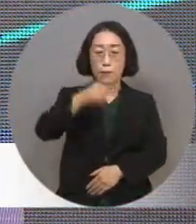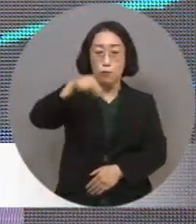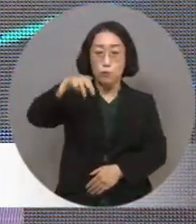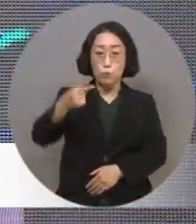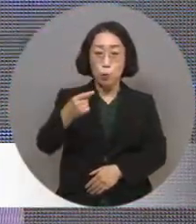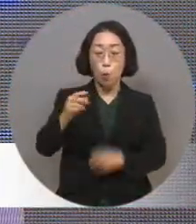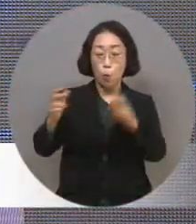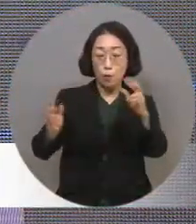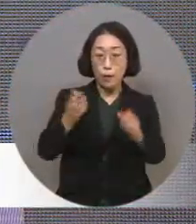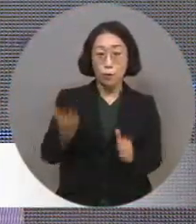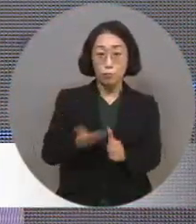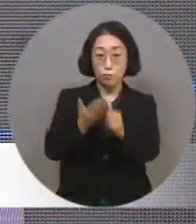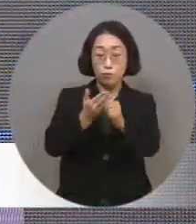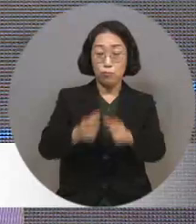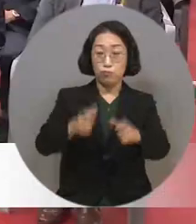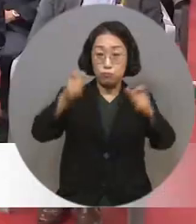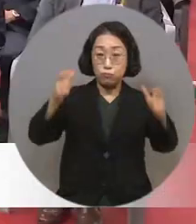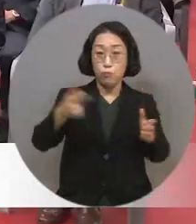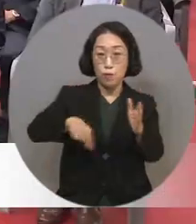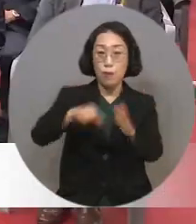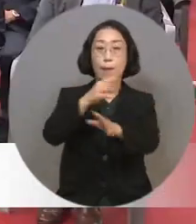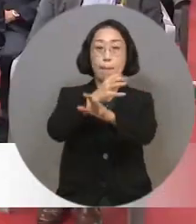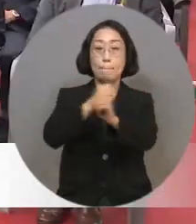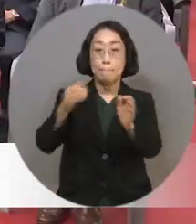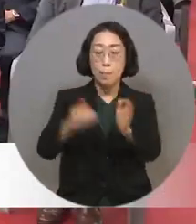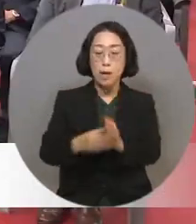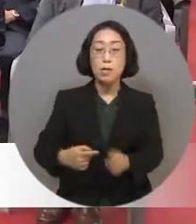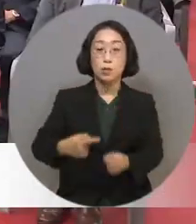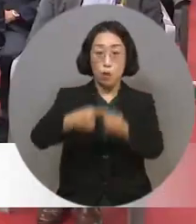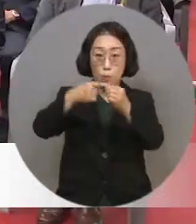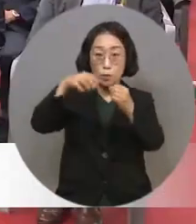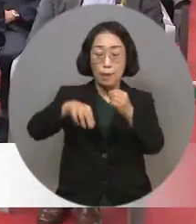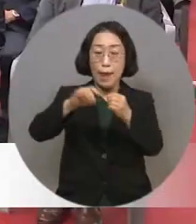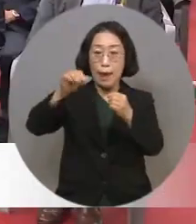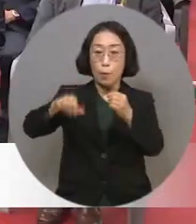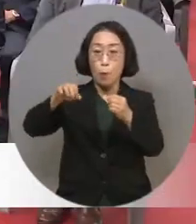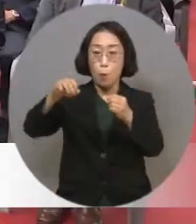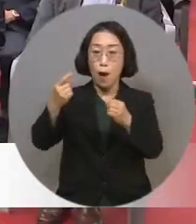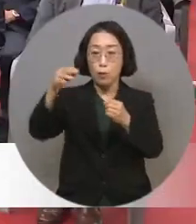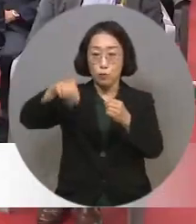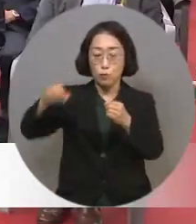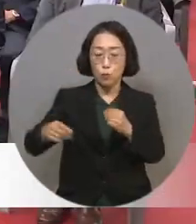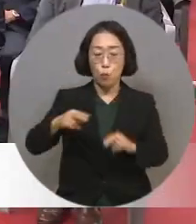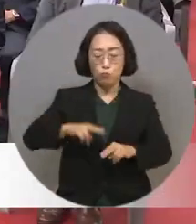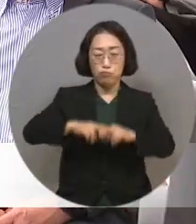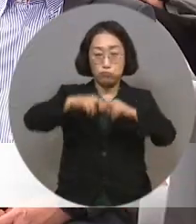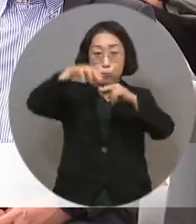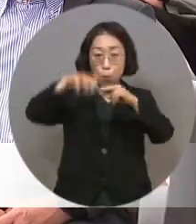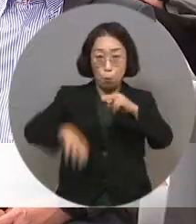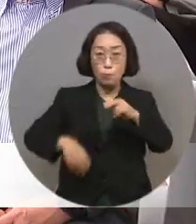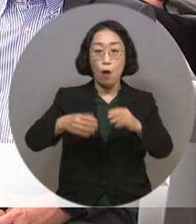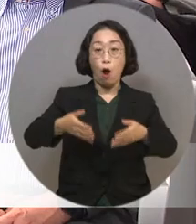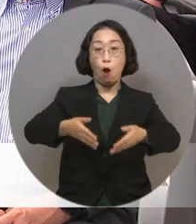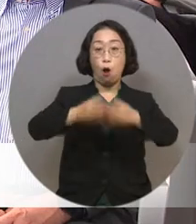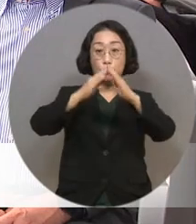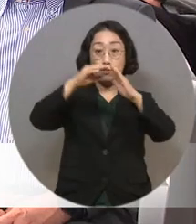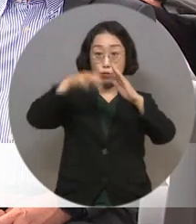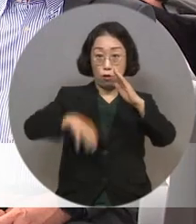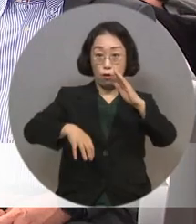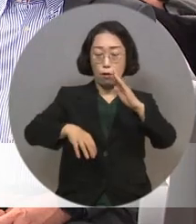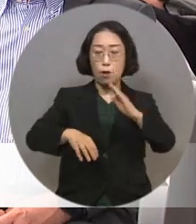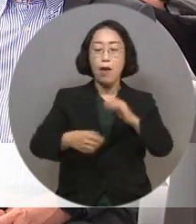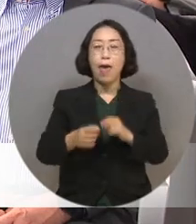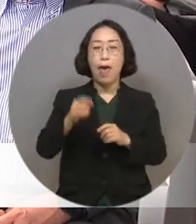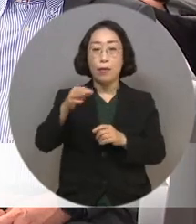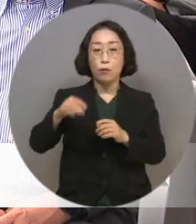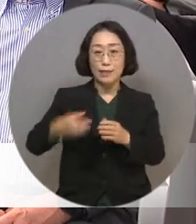육성을 위한 업무 협약을 했고 그 첫 번째 결실이 액화수소충전소 구축이라며 전남은 에너지 자립을